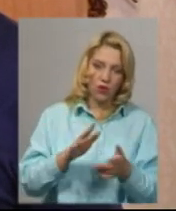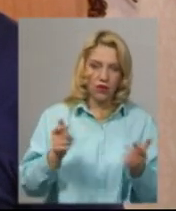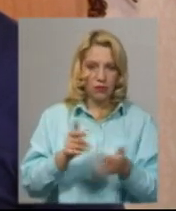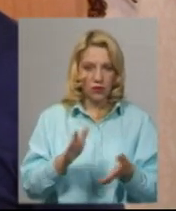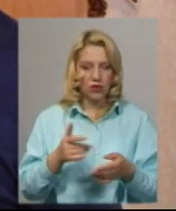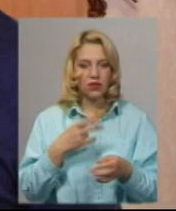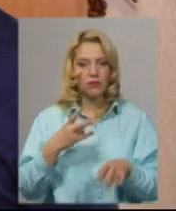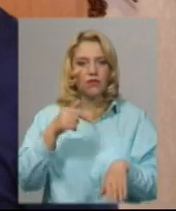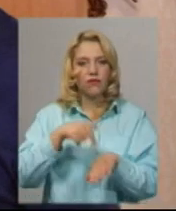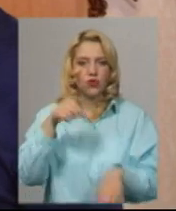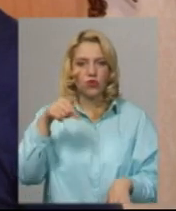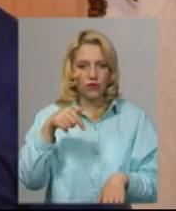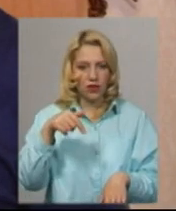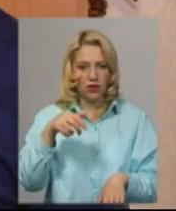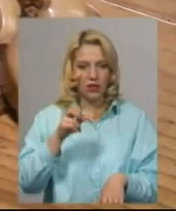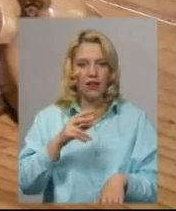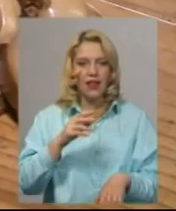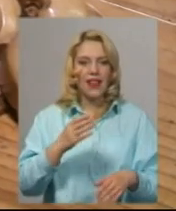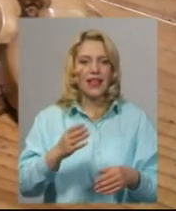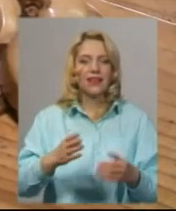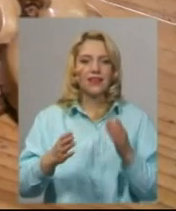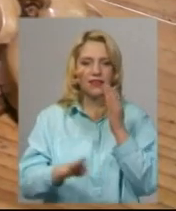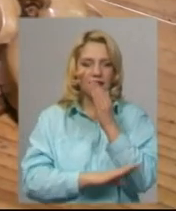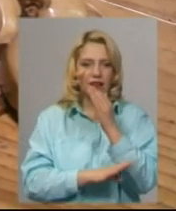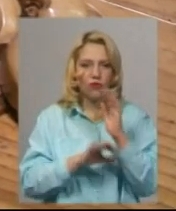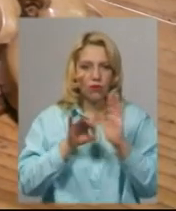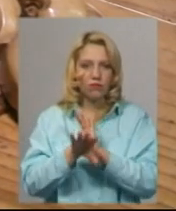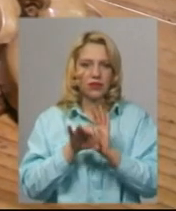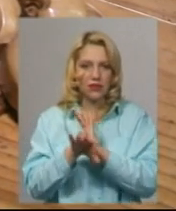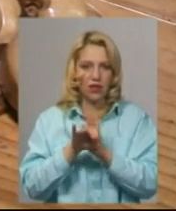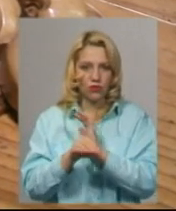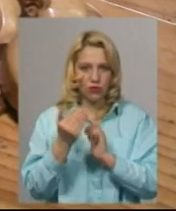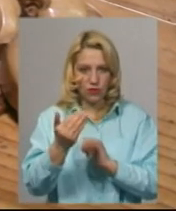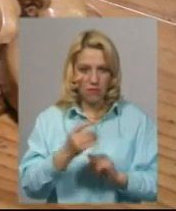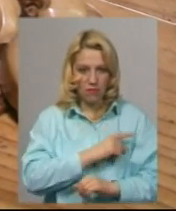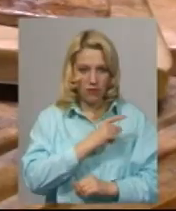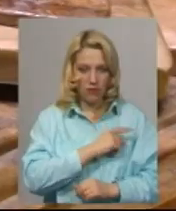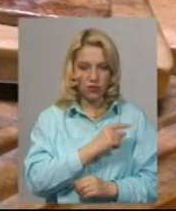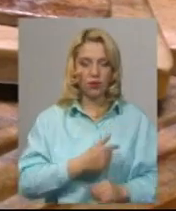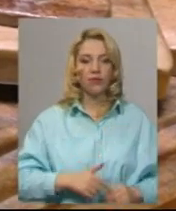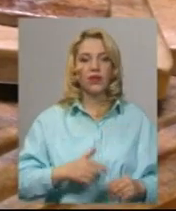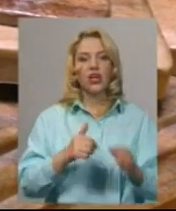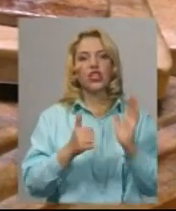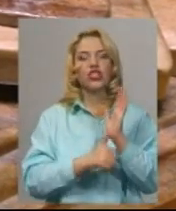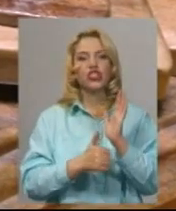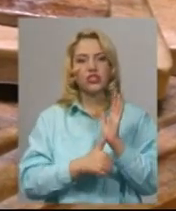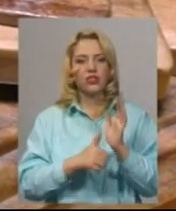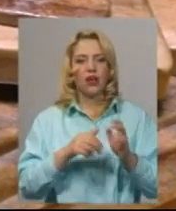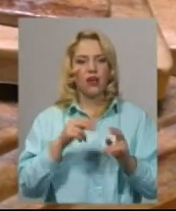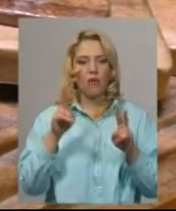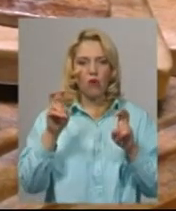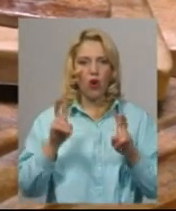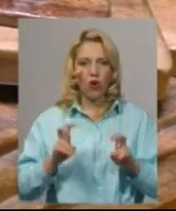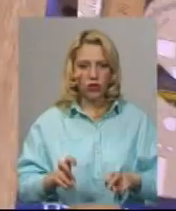треба відчувати, це дерево говорить само з тобою. За словами майстра, в одному виробі використовує до шести порід дерева. Почав працювати з дітьми з